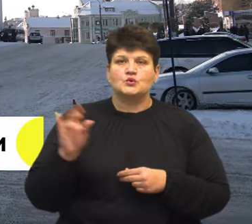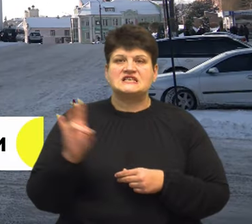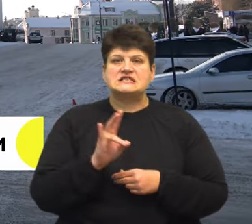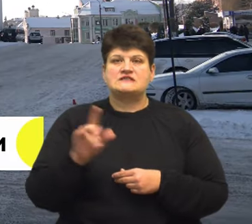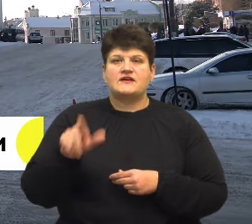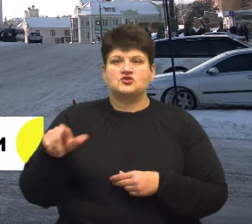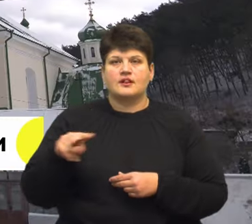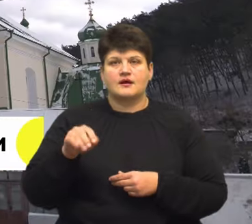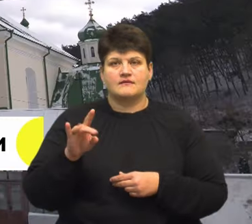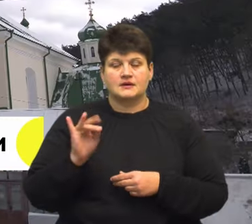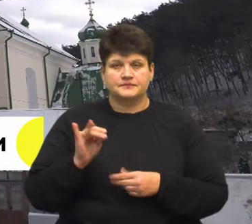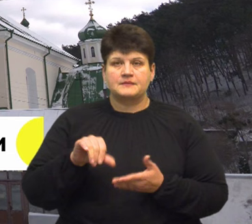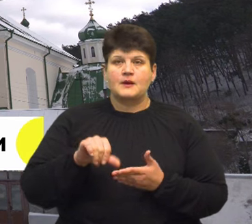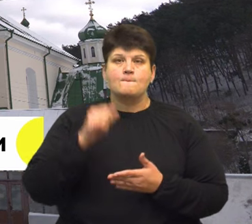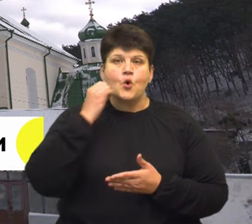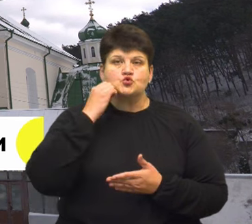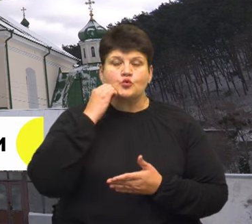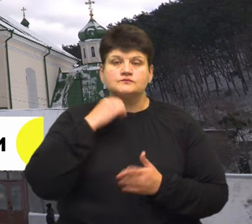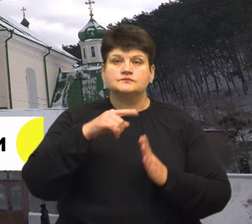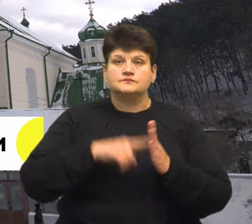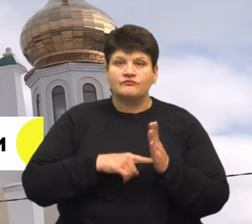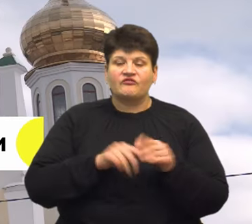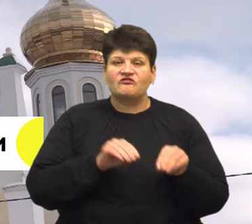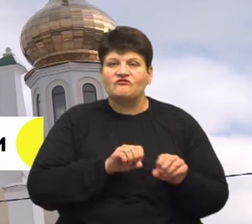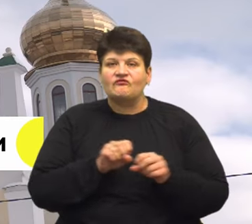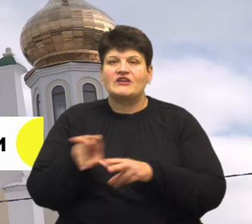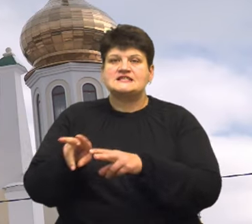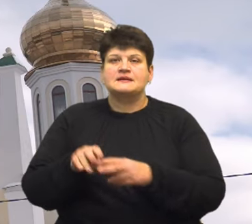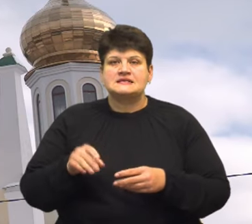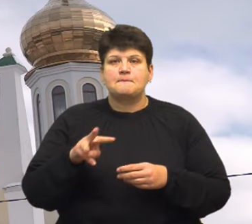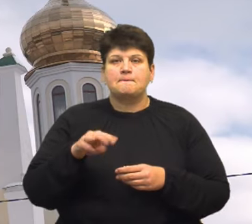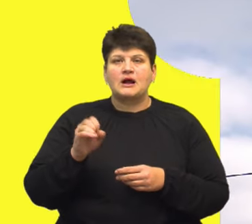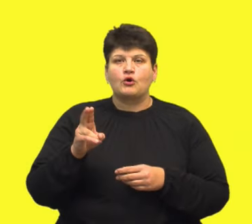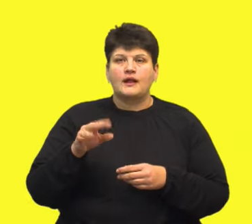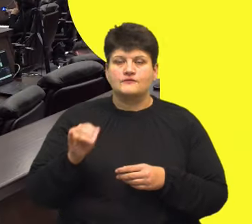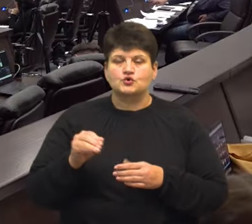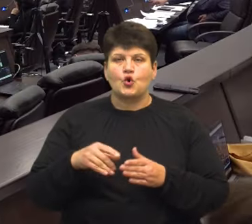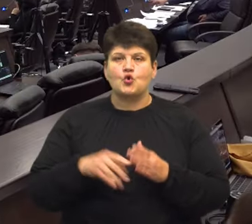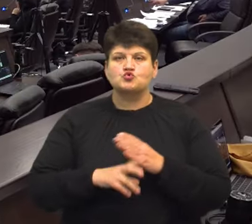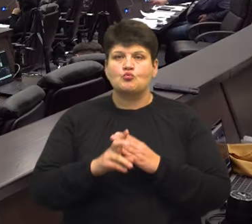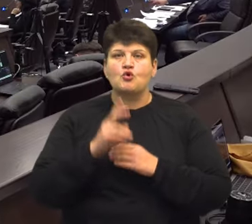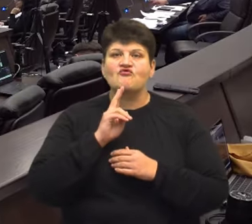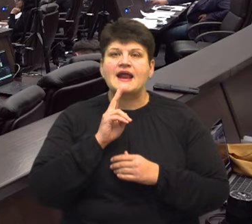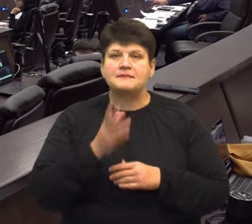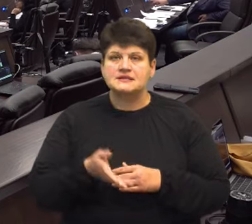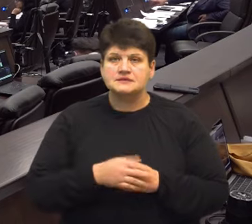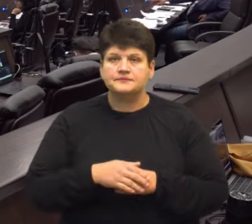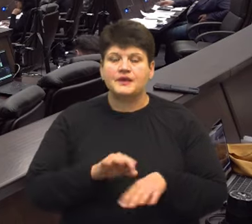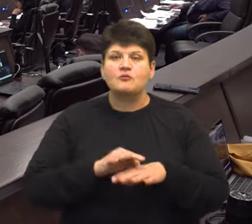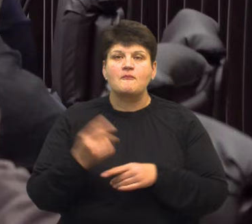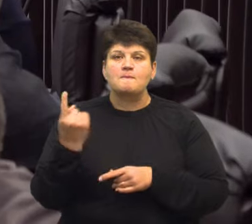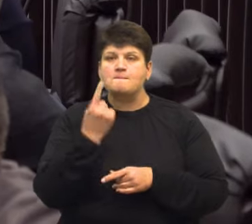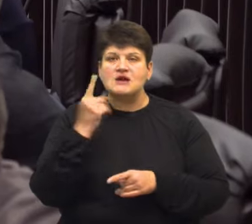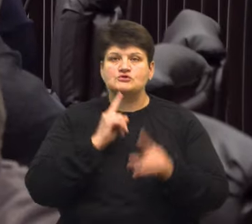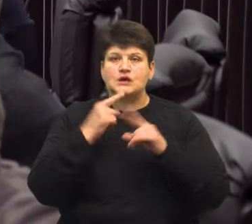Представників Московського патріархату виселили з Миколаївського собору в Кременці. Провели першу сесію